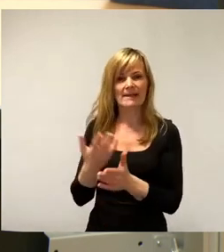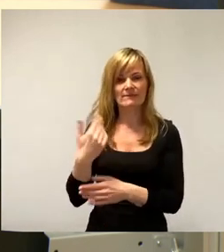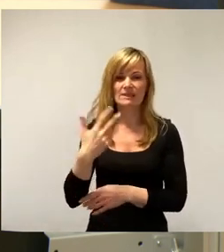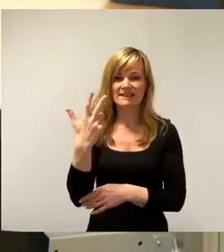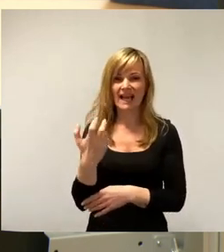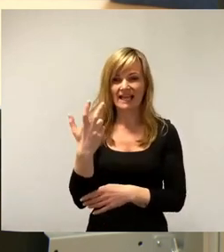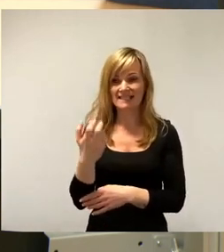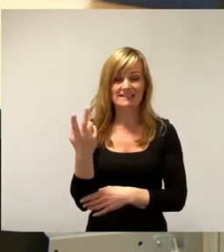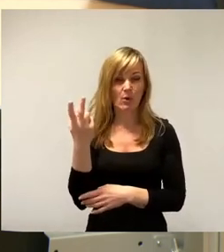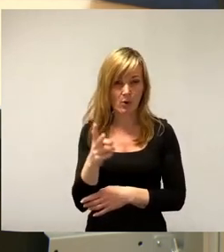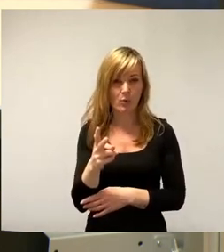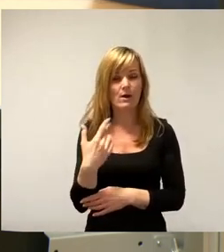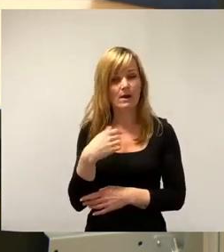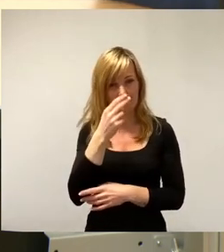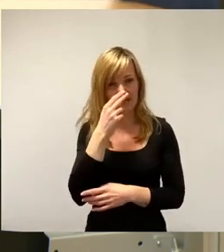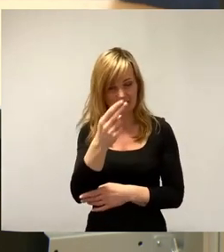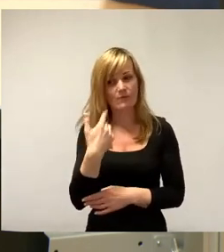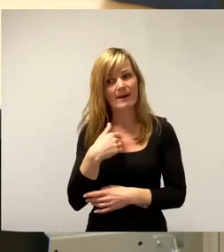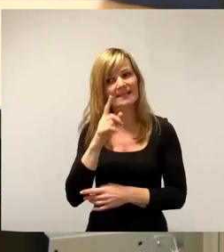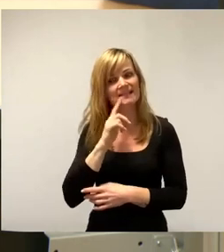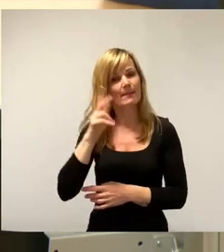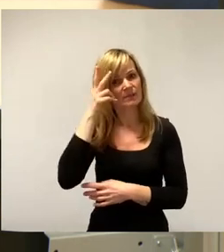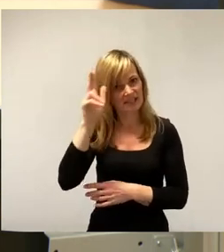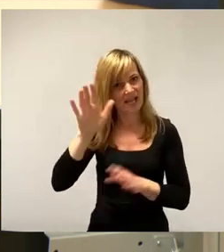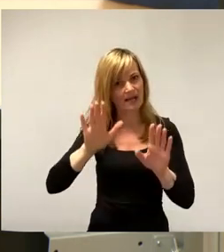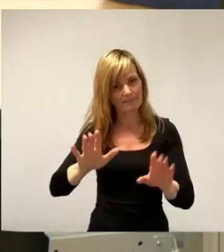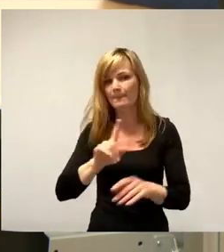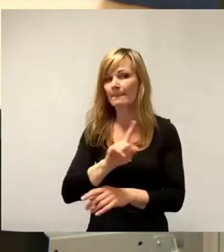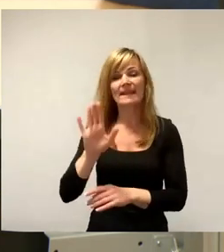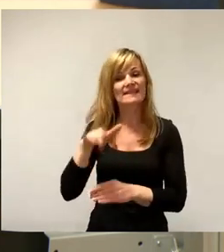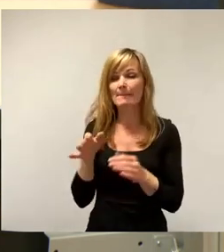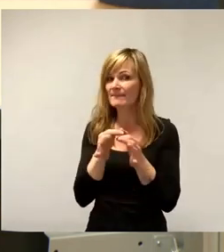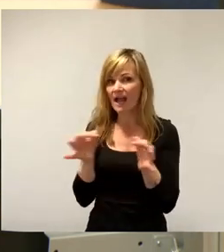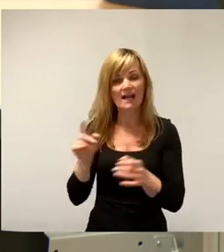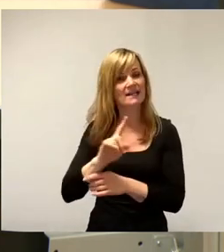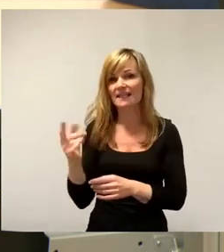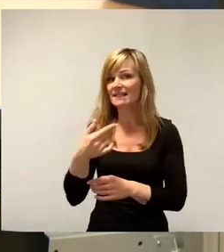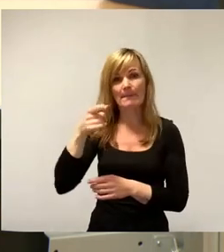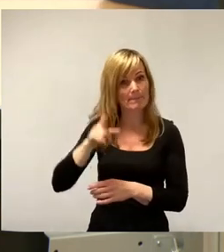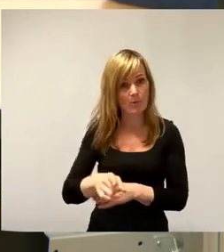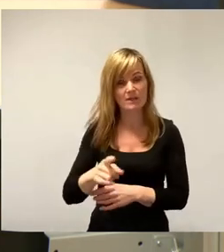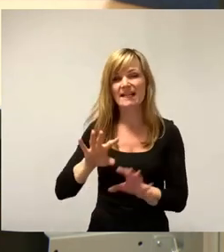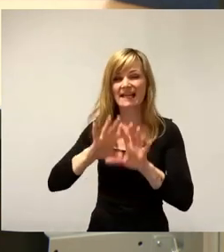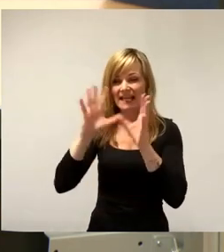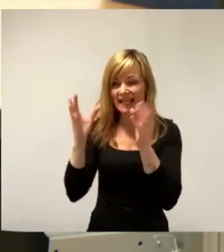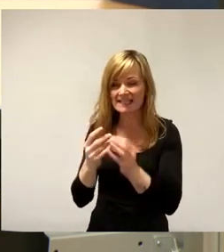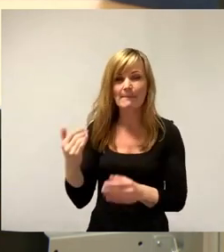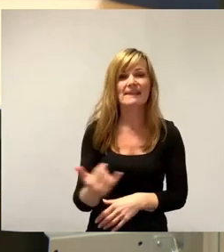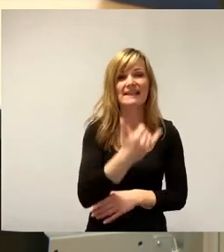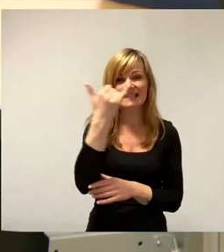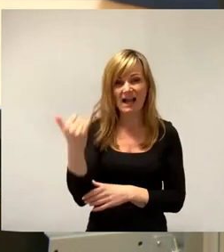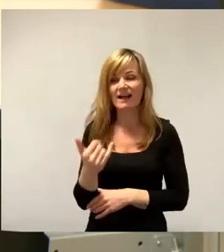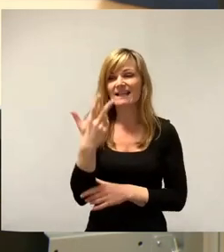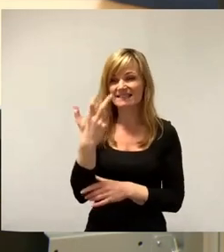passen Sie auf, meine Damen und Herren an den Endgeräten, nicht im Tag, nicht im Monat, sondern im gesamten Jahr 30